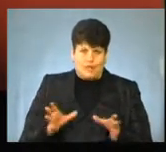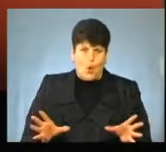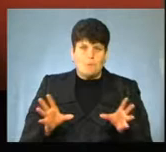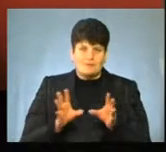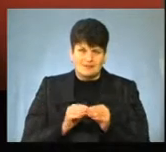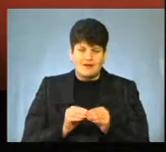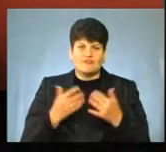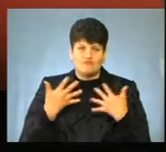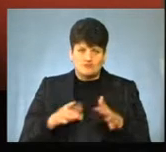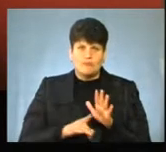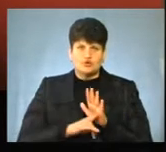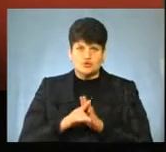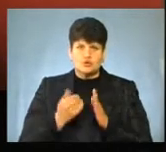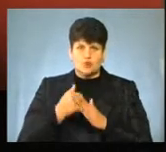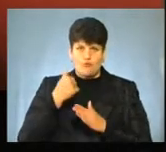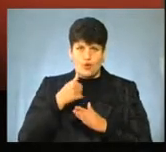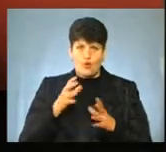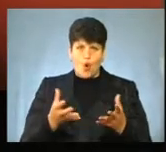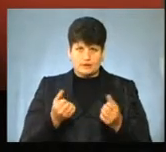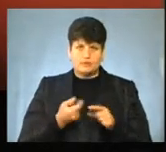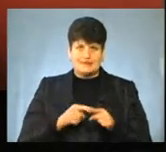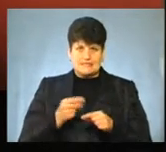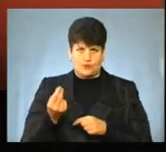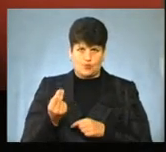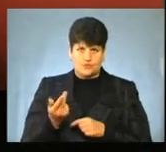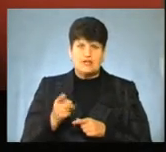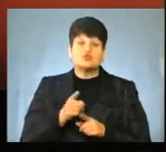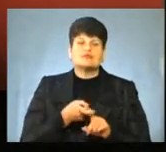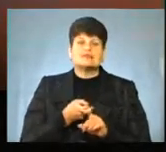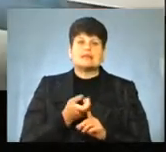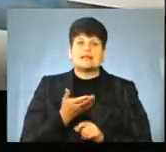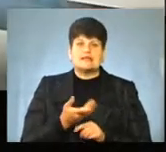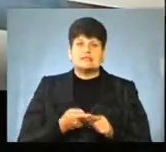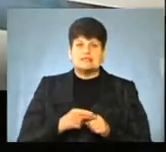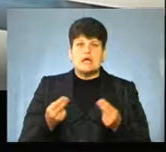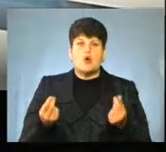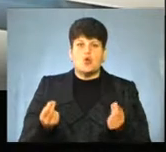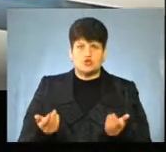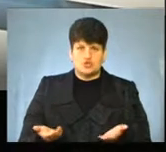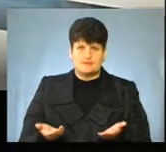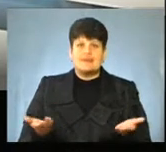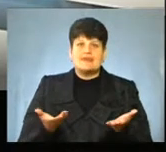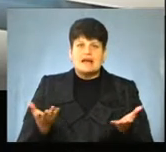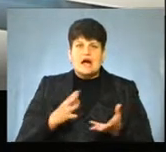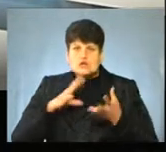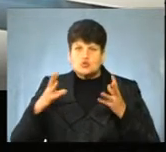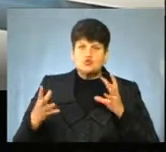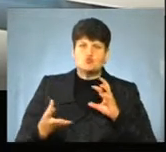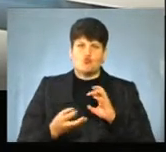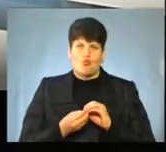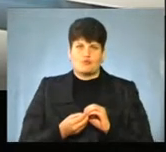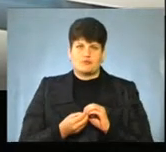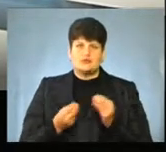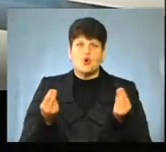'єдналися, вони вже починають з Нового року отримувати ці гроші. Від чого вони залежать, ці гроші, і яка сукупність